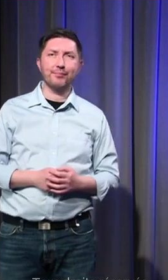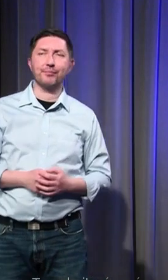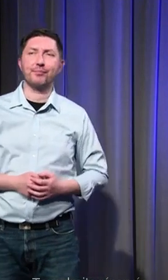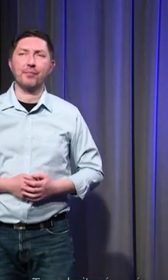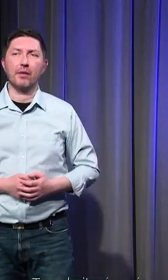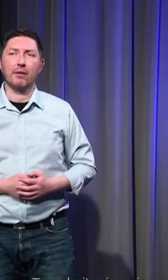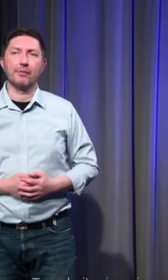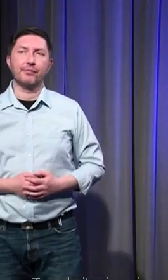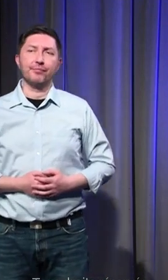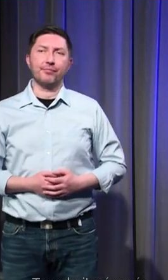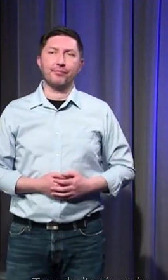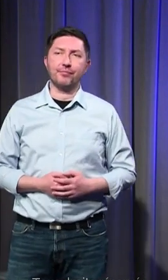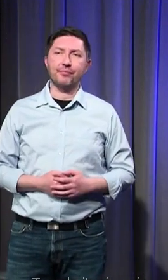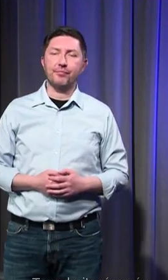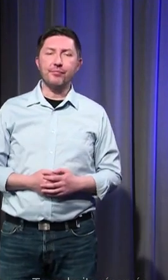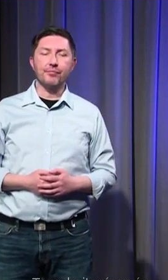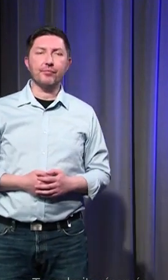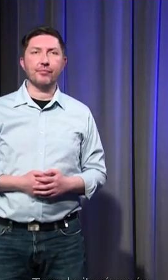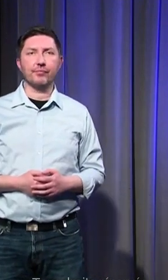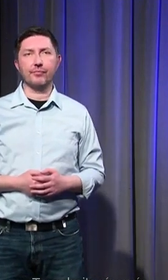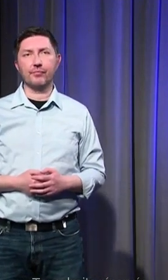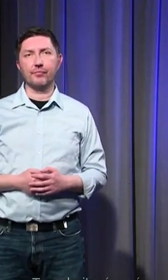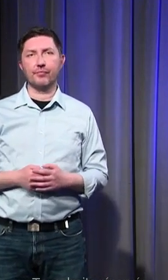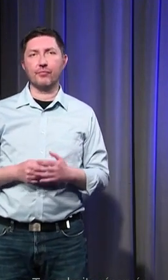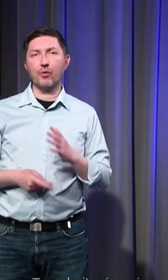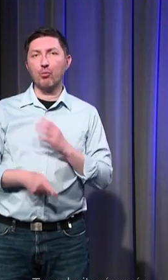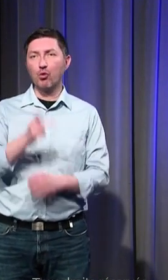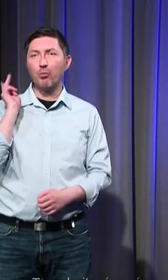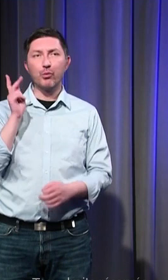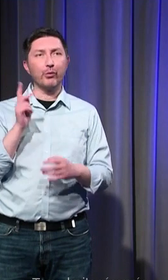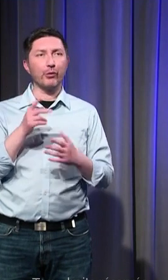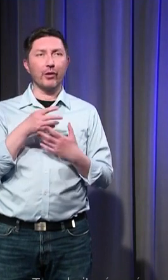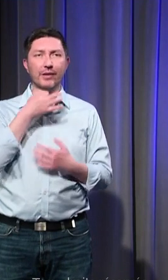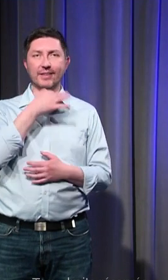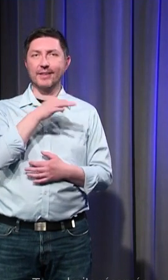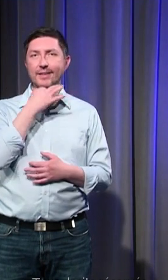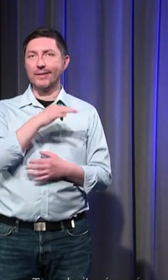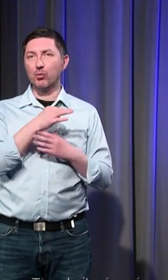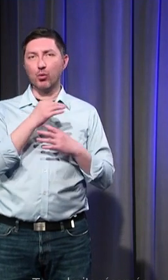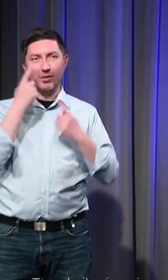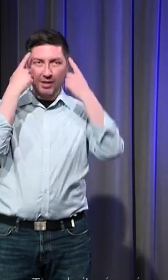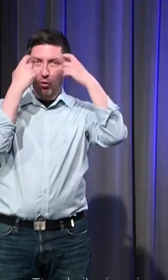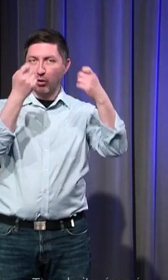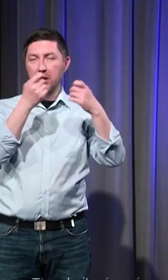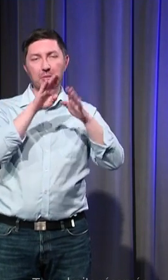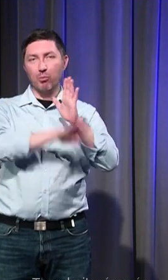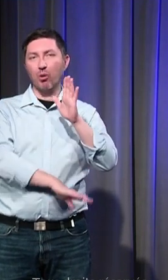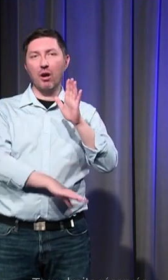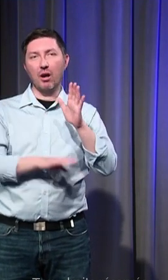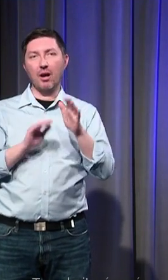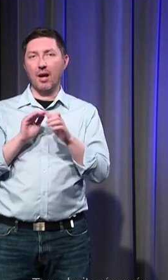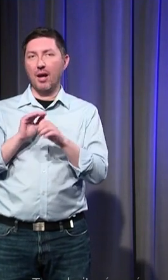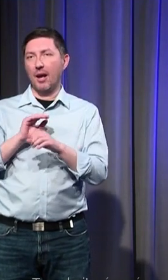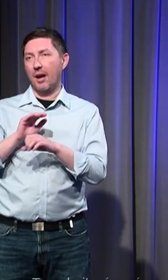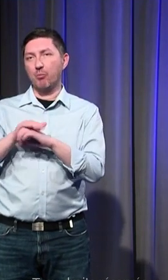on rentre dans une logique qui est de plus en plus strictement rhétorique avec de moins en moins d'efficacité politique de la chose c'est-à